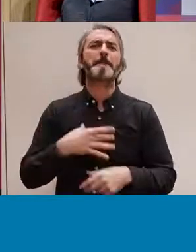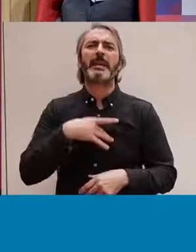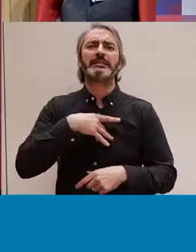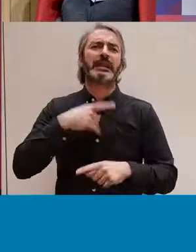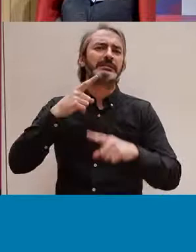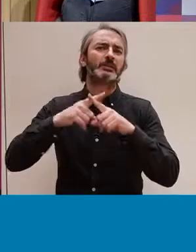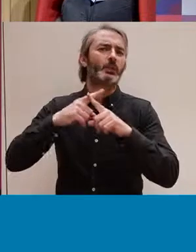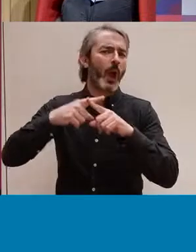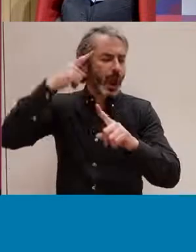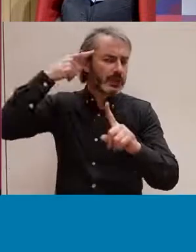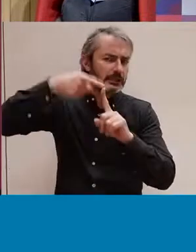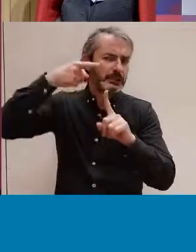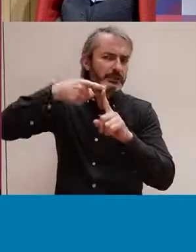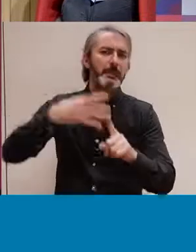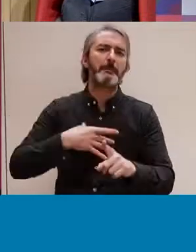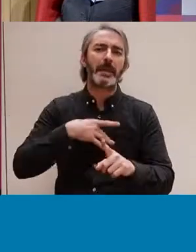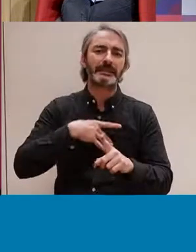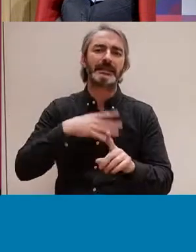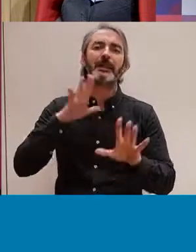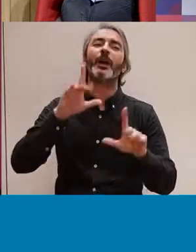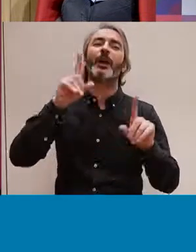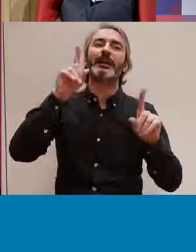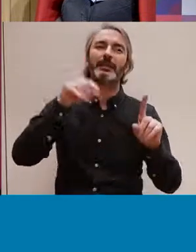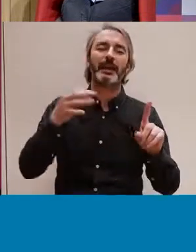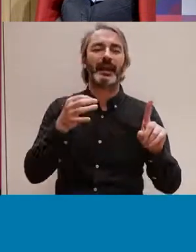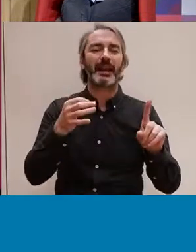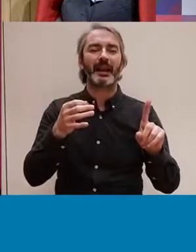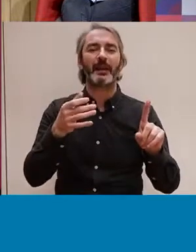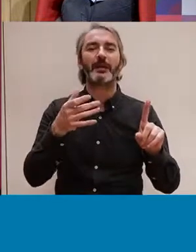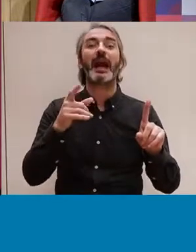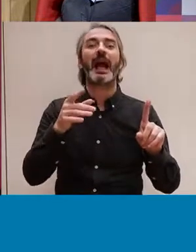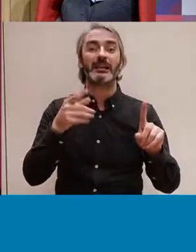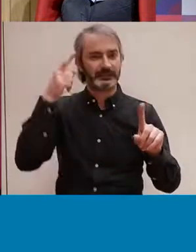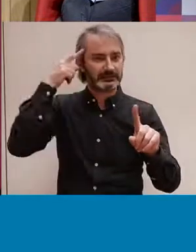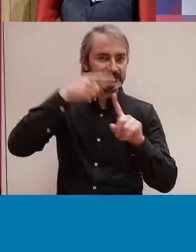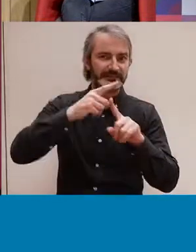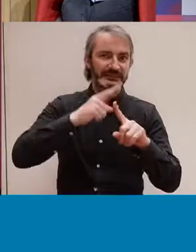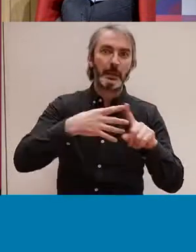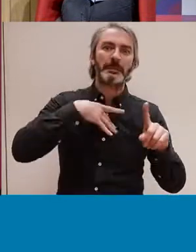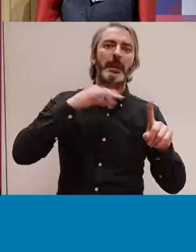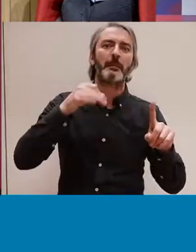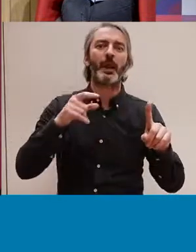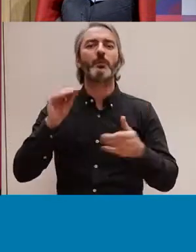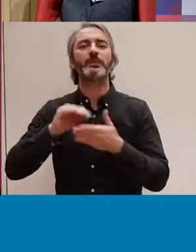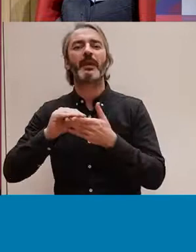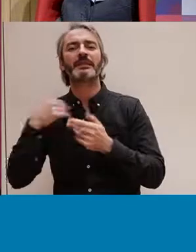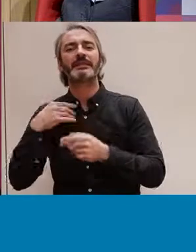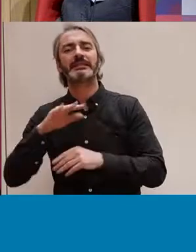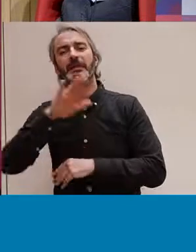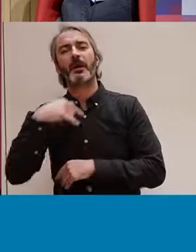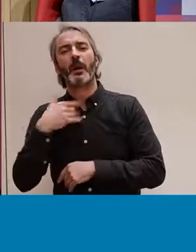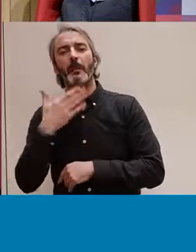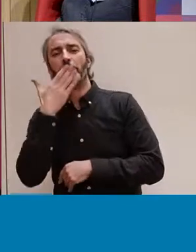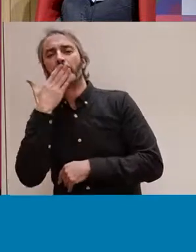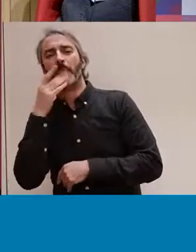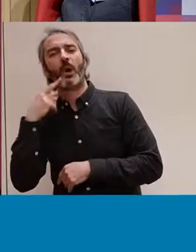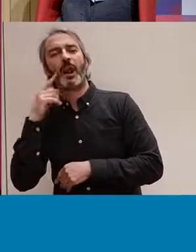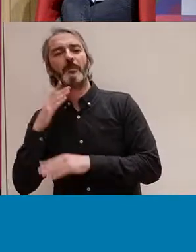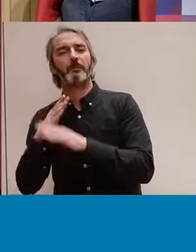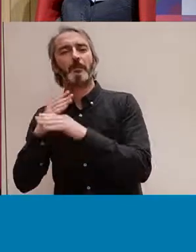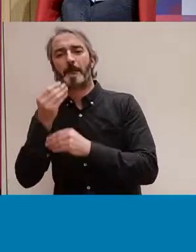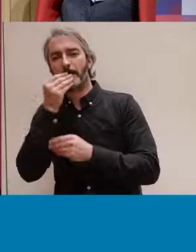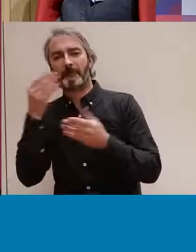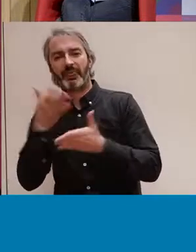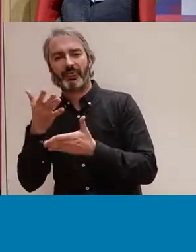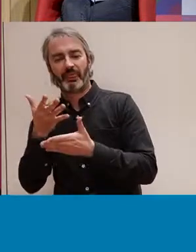aquesta hipersexualització contrasta amb que la sexualitat continua sent un tabú. I això ho veiem molt sobretot per l